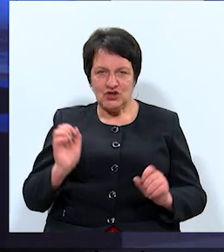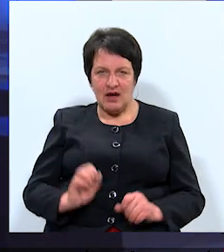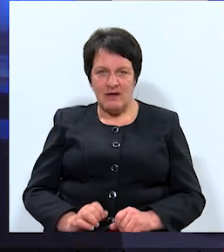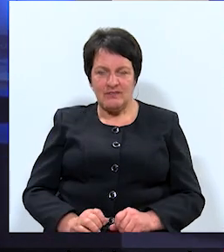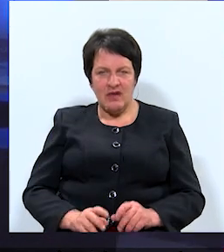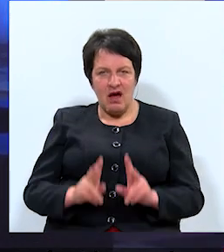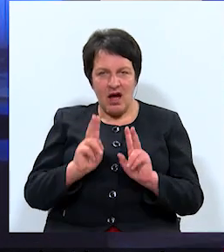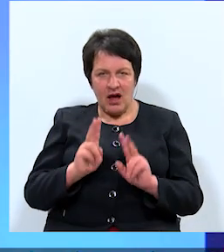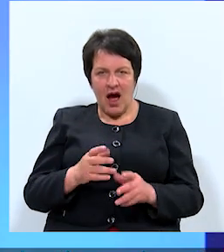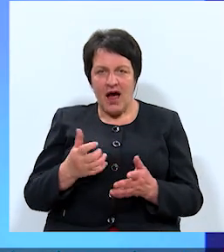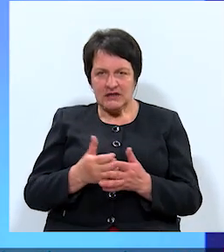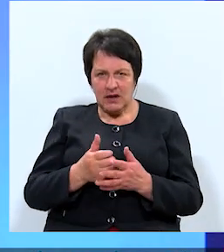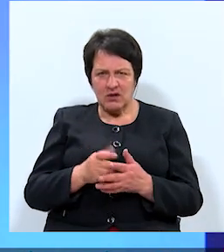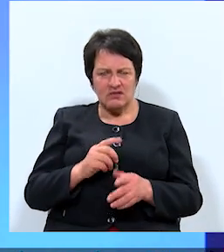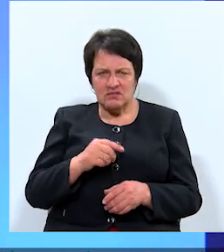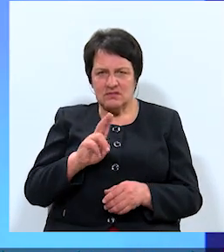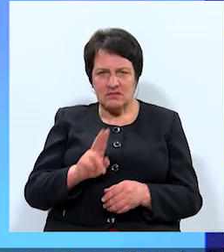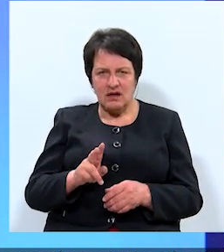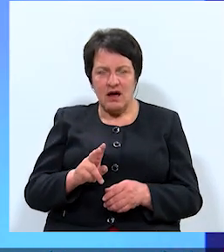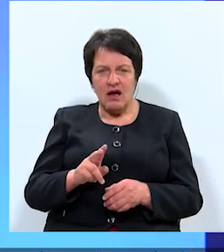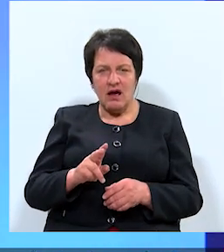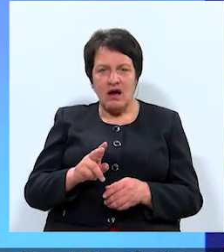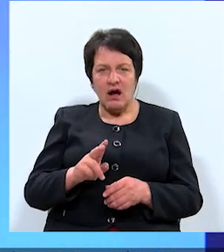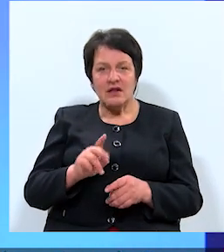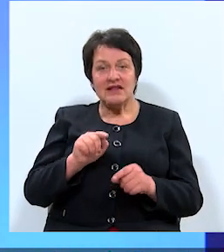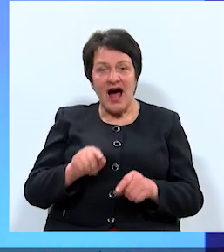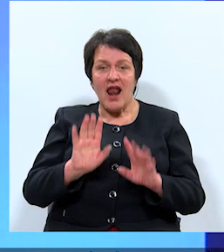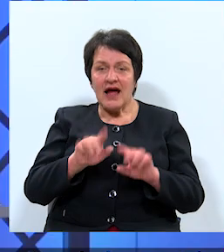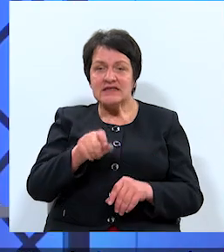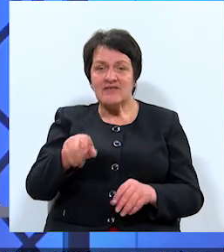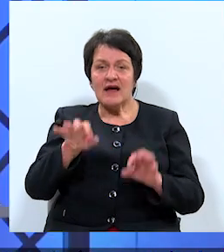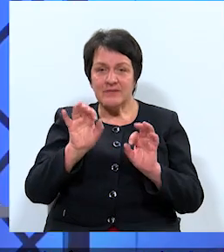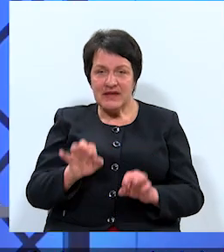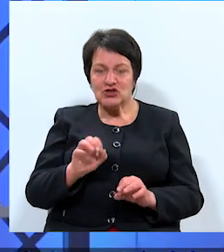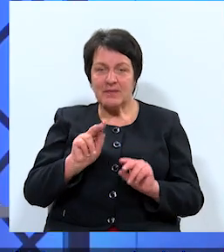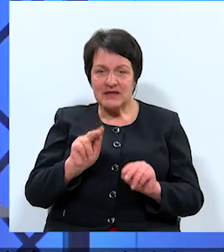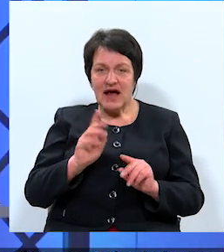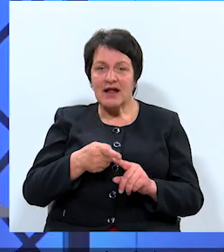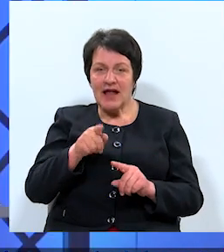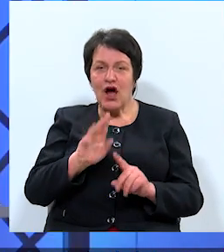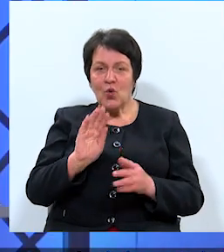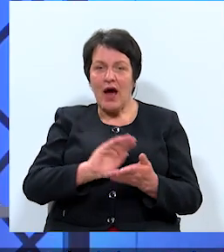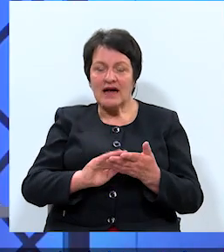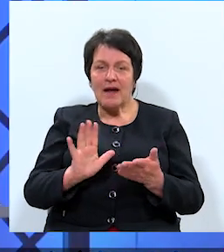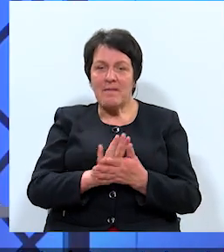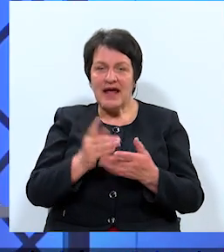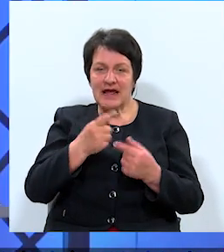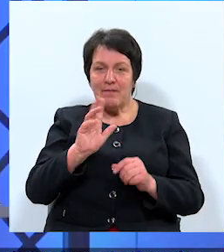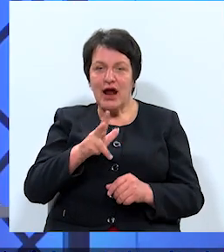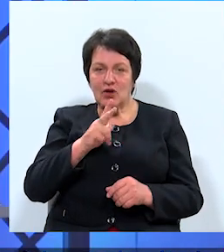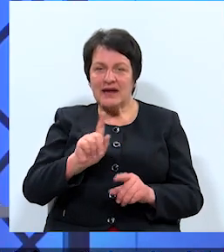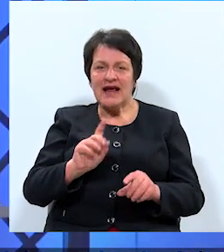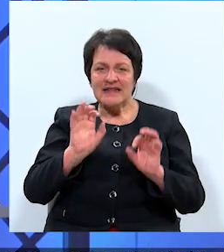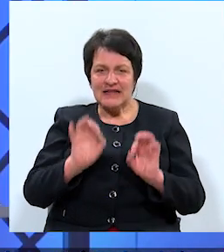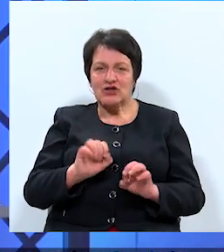Kā izmantot, ko popularizēšanai? Tā, lai cilvēki tiešām ticētu, ka tajā, raksta mēdī par Daugavpili, ir tiešām tas, kas